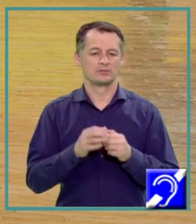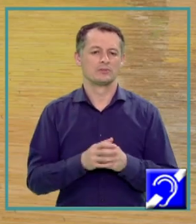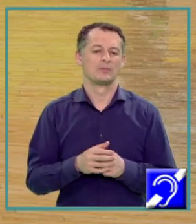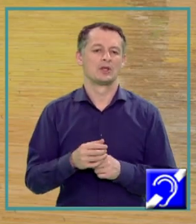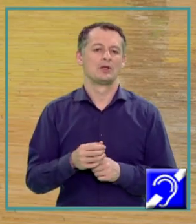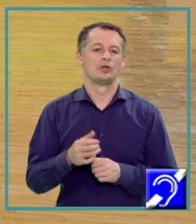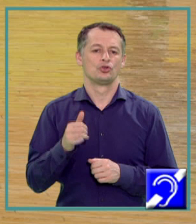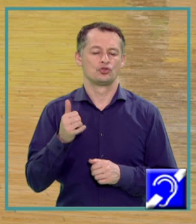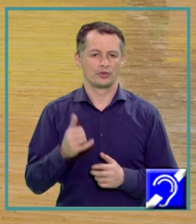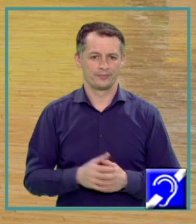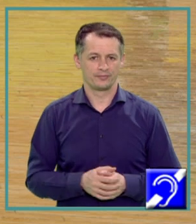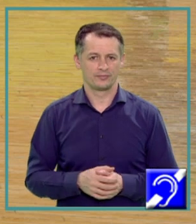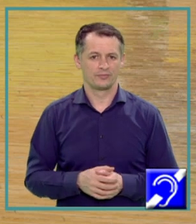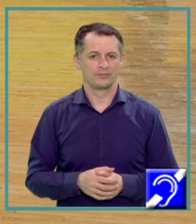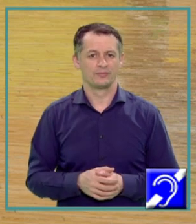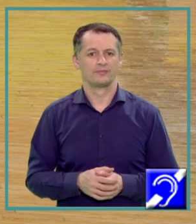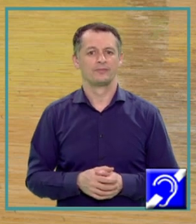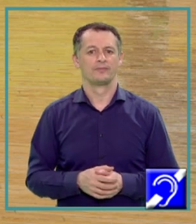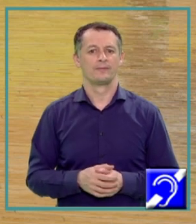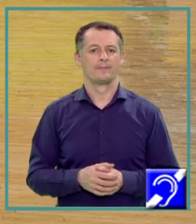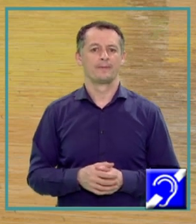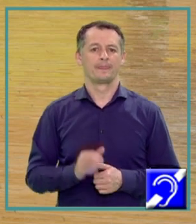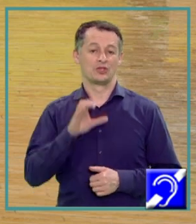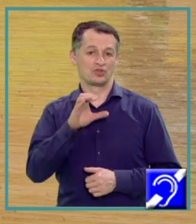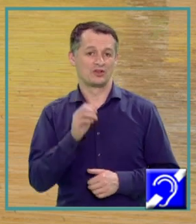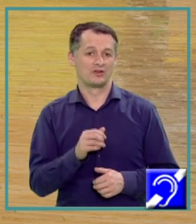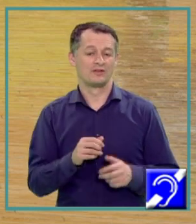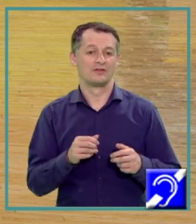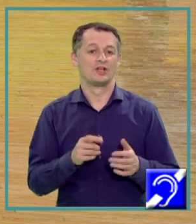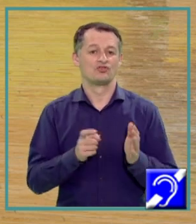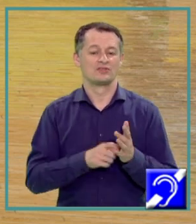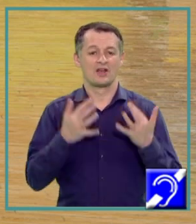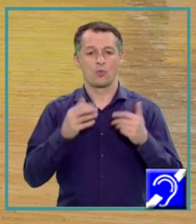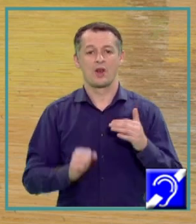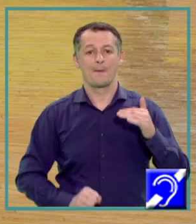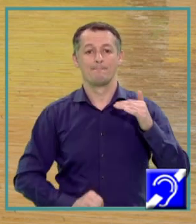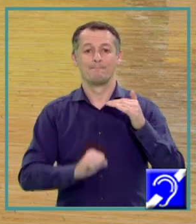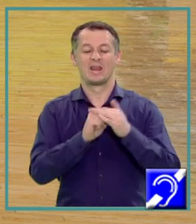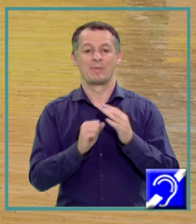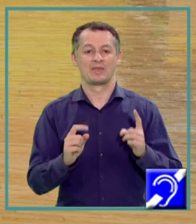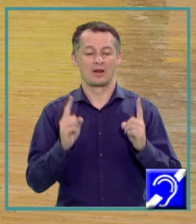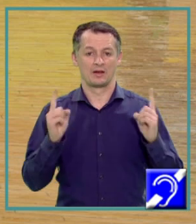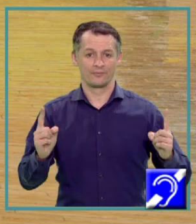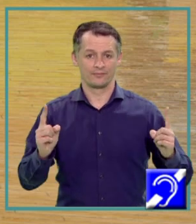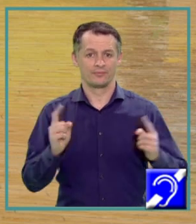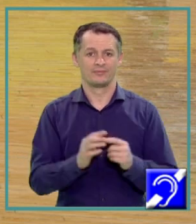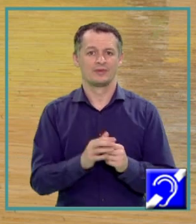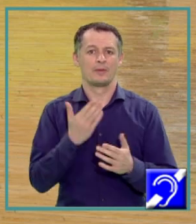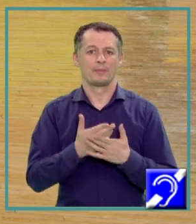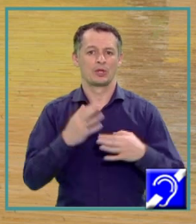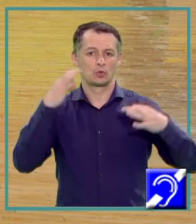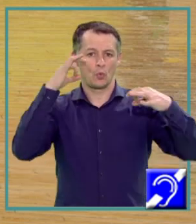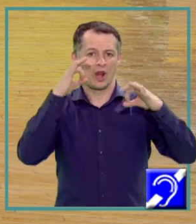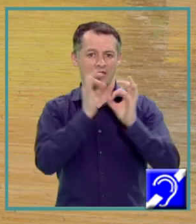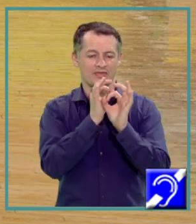problemei ne cere să calculăm limitele În care este cuprinsă convergența lentilei În cazul nostru,